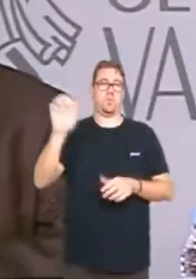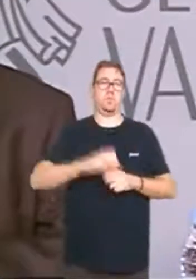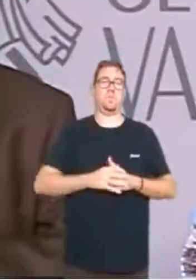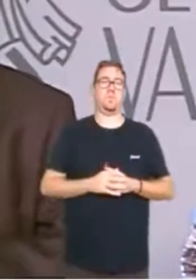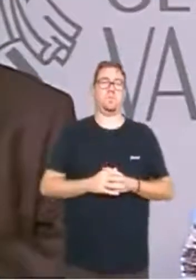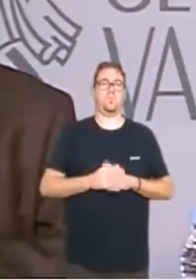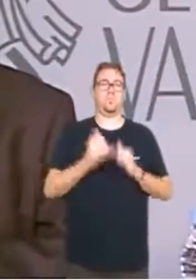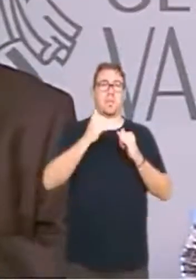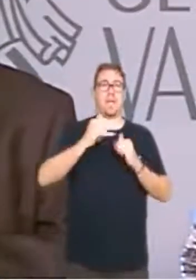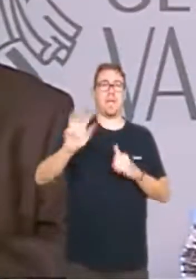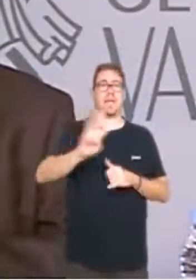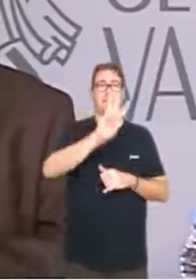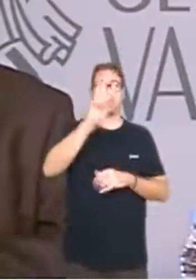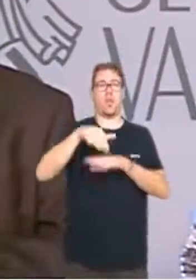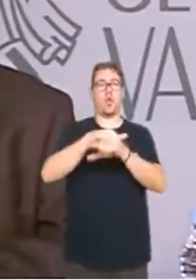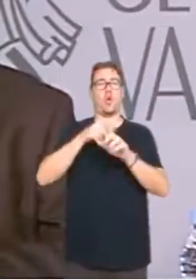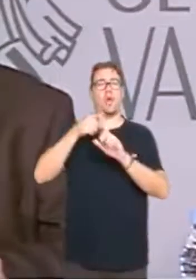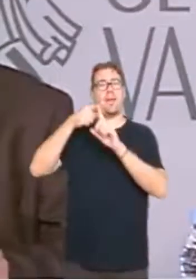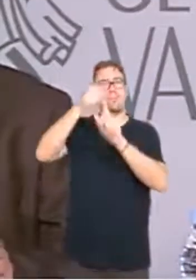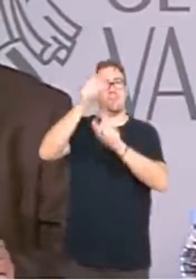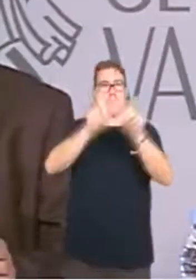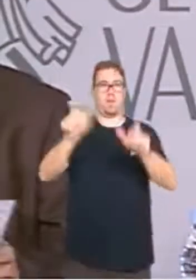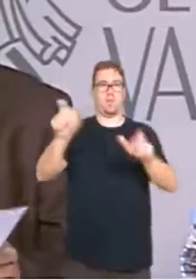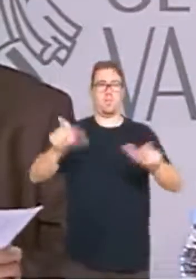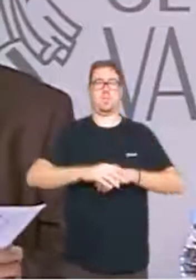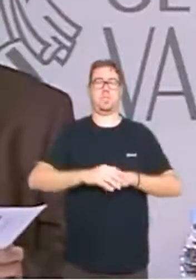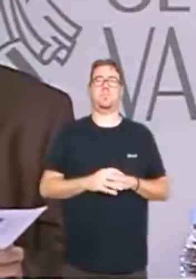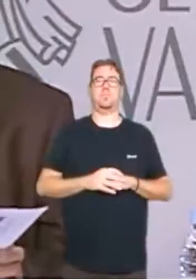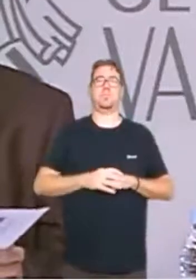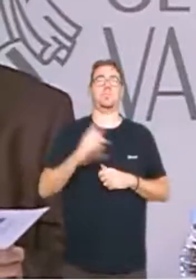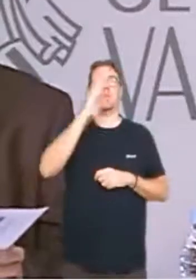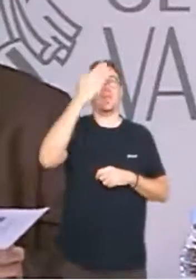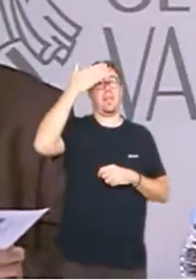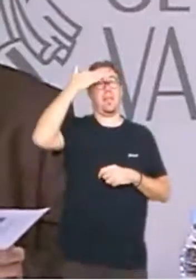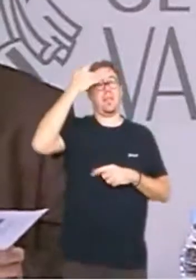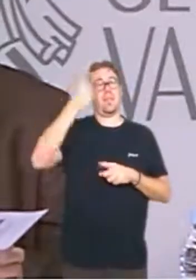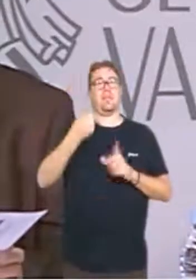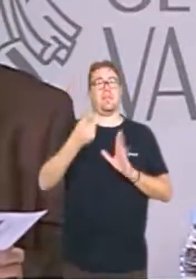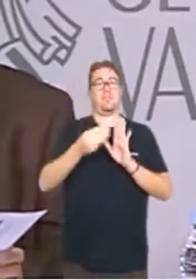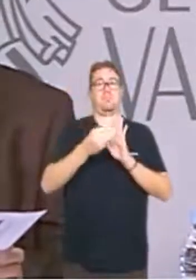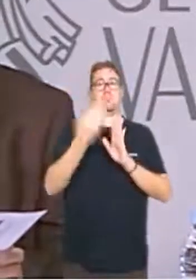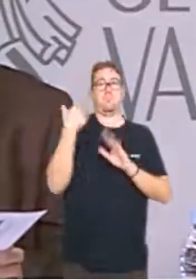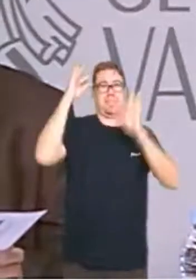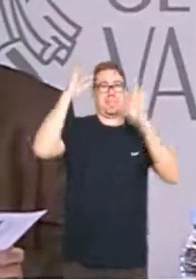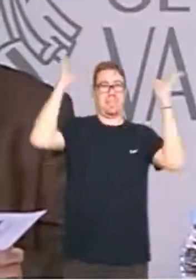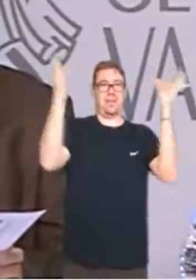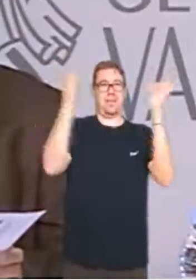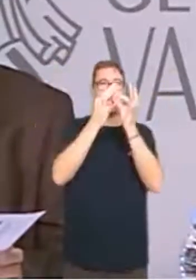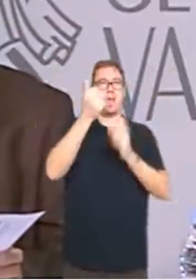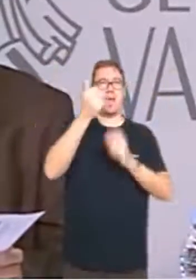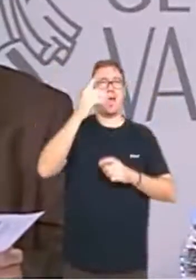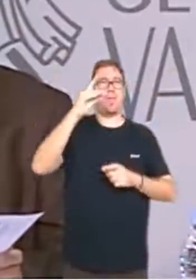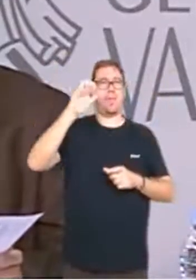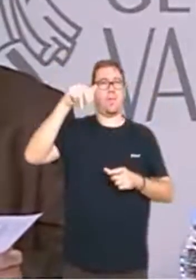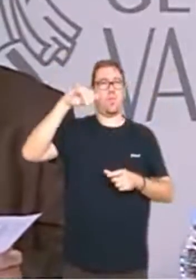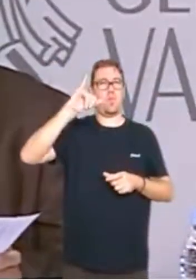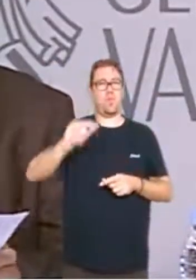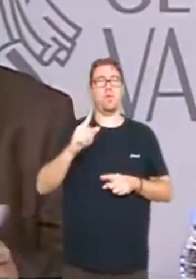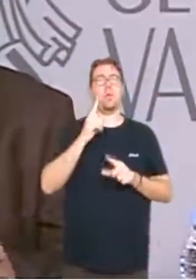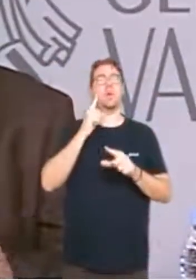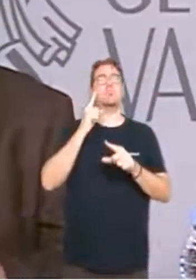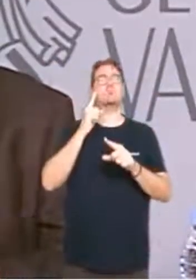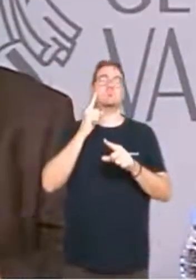En l'eix tercer, governar per a les persones. Una de les prioritats marcades en el passat seminari d'Ademús va ser la lluita contra el